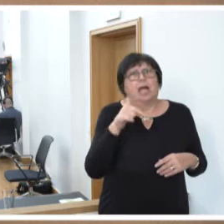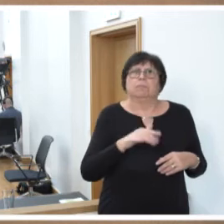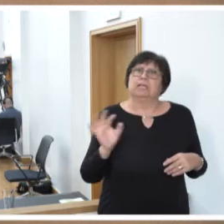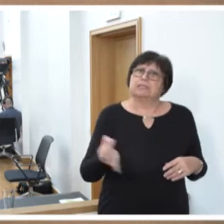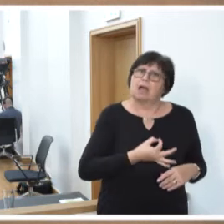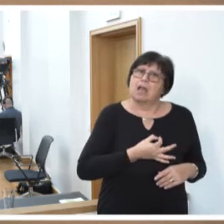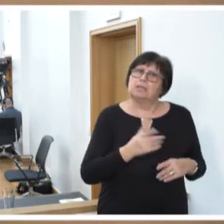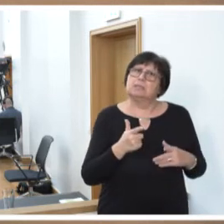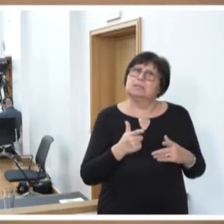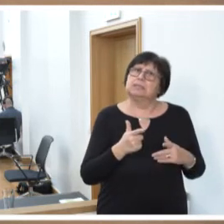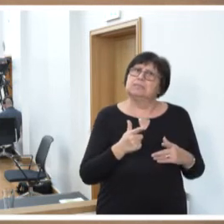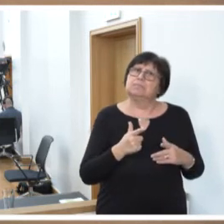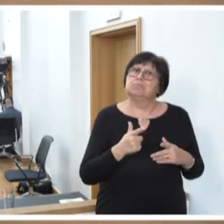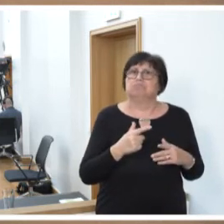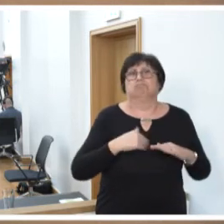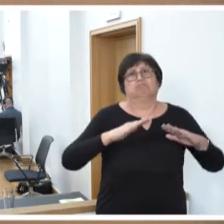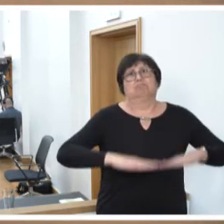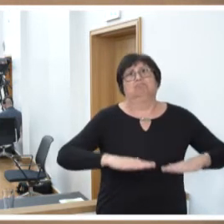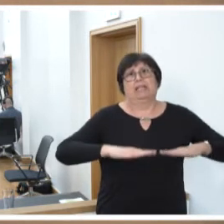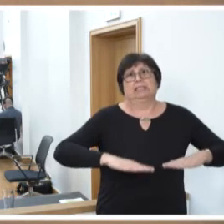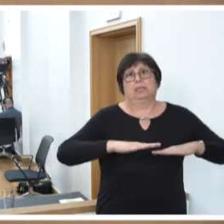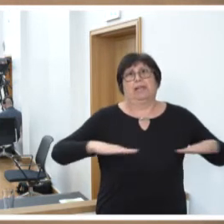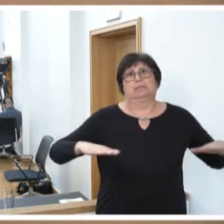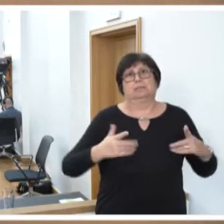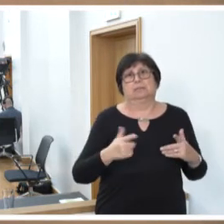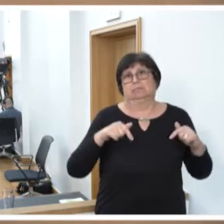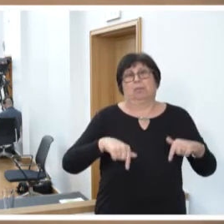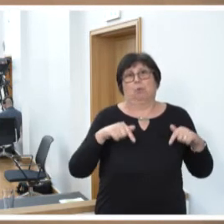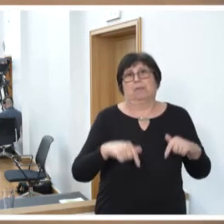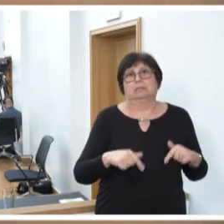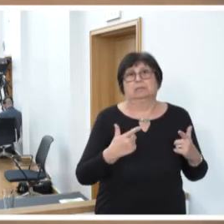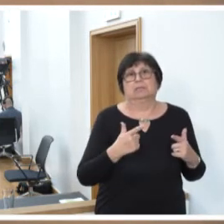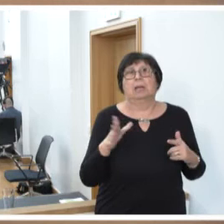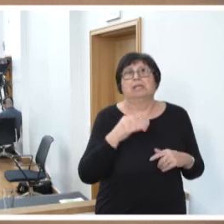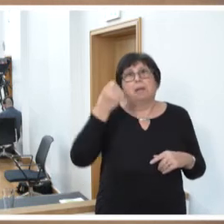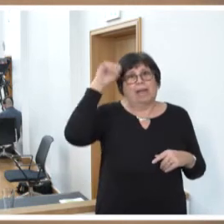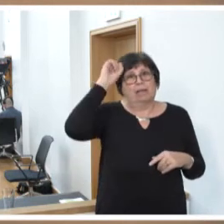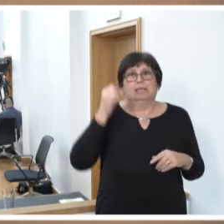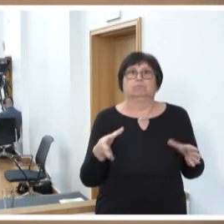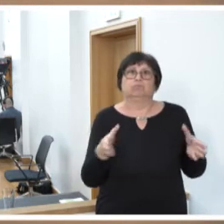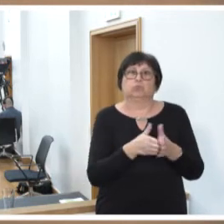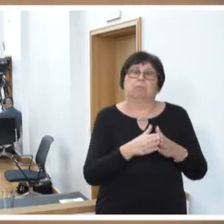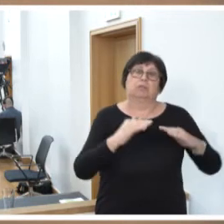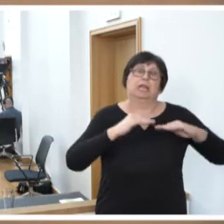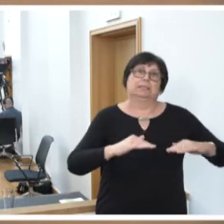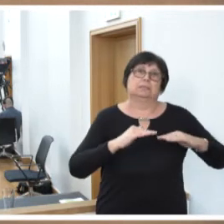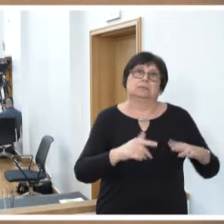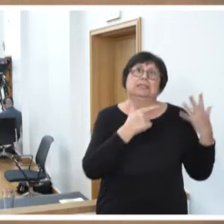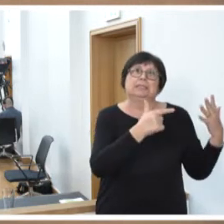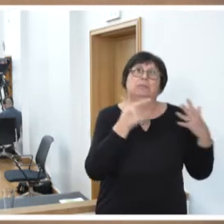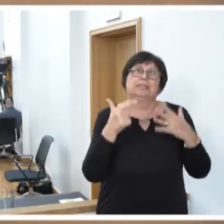Saarland-Schlusslicht, derzeit mit Berlin gemeinsam, mit 77